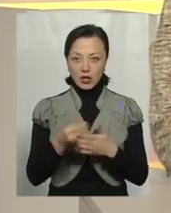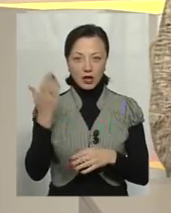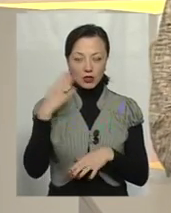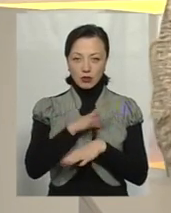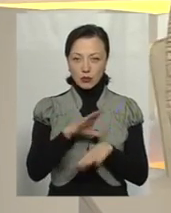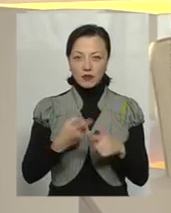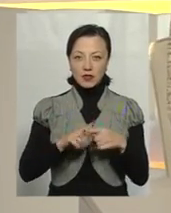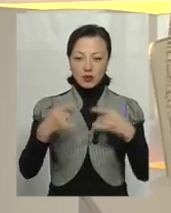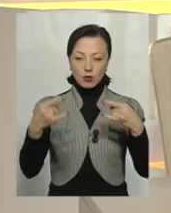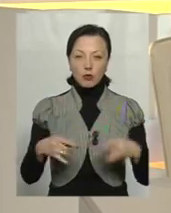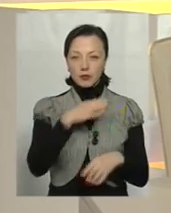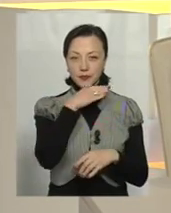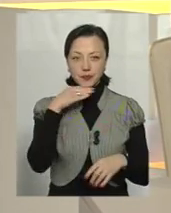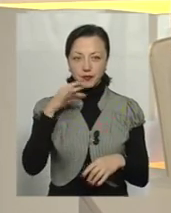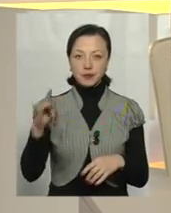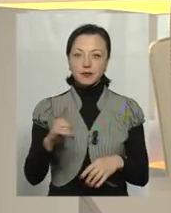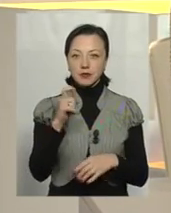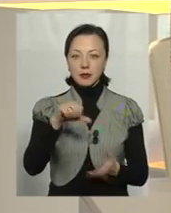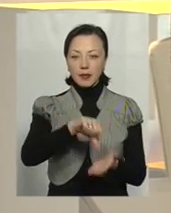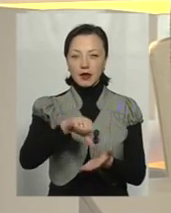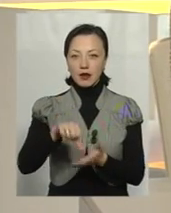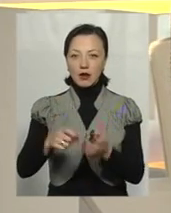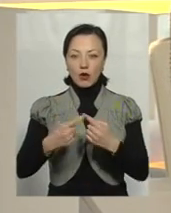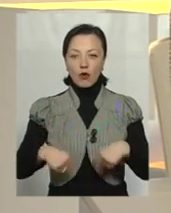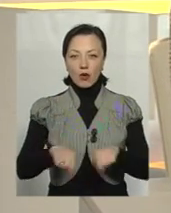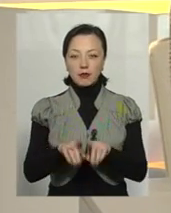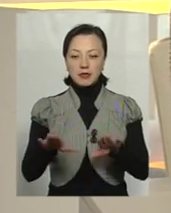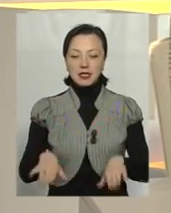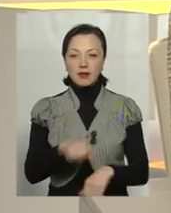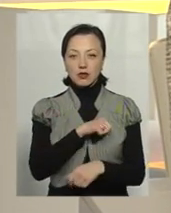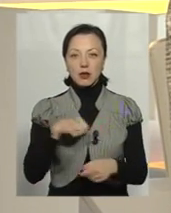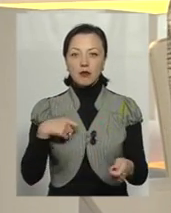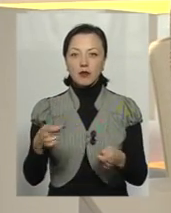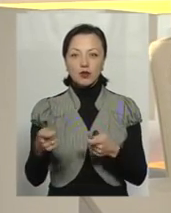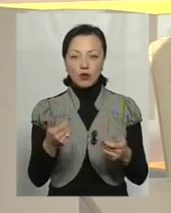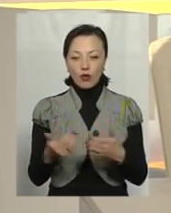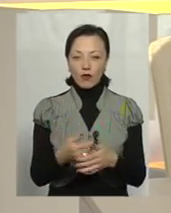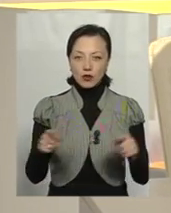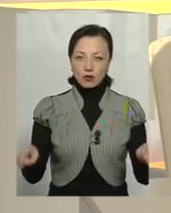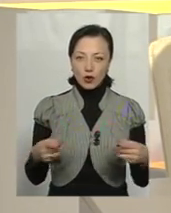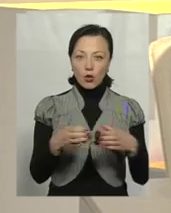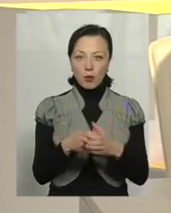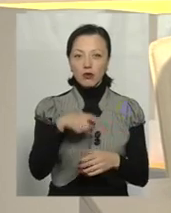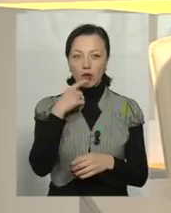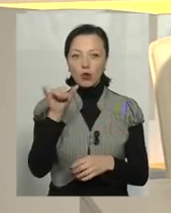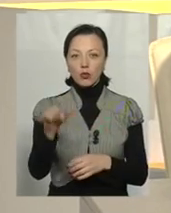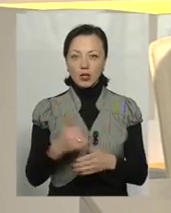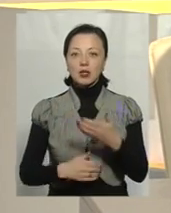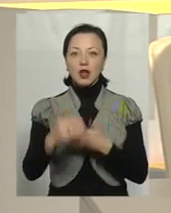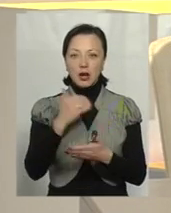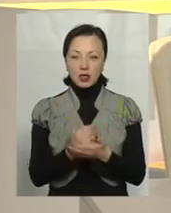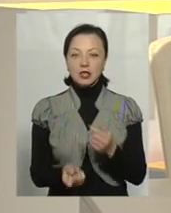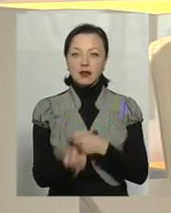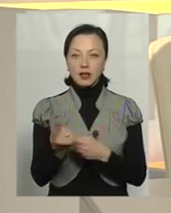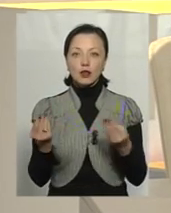В цій студії неодноразово представники органів місцевого саморядування, новостворених громад говорили про те, що в них нарешті з